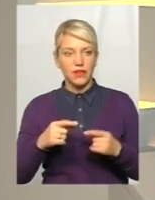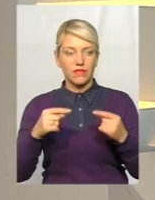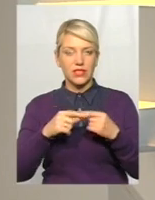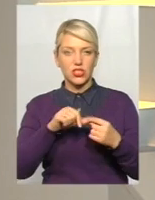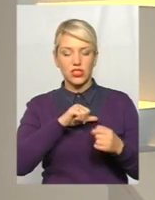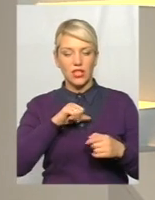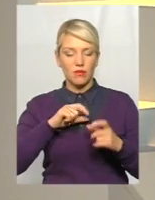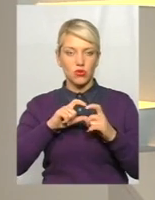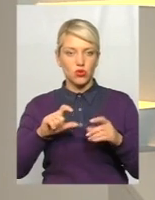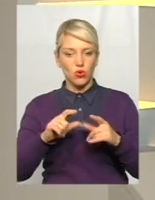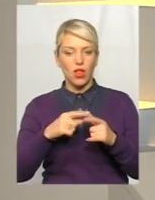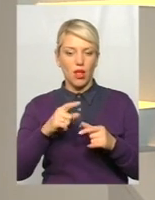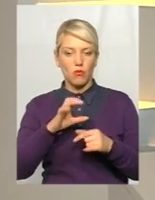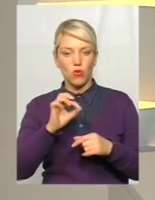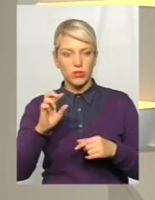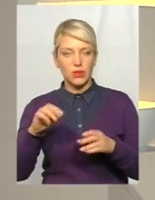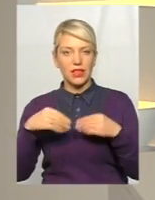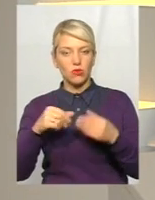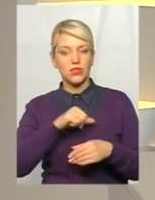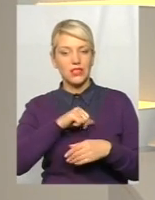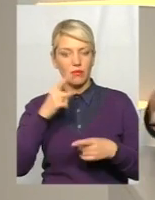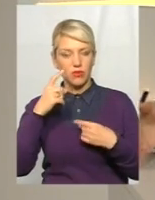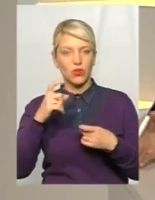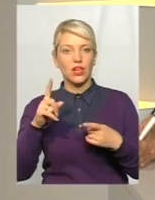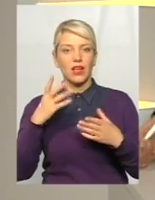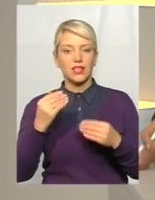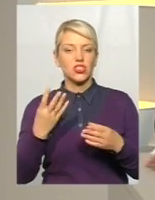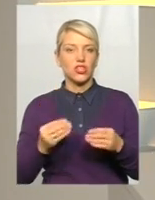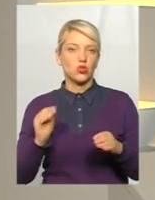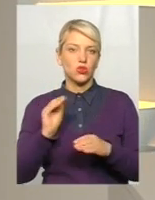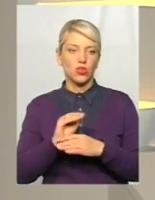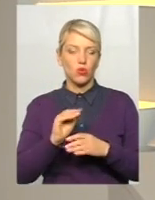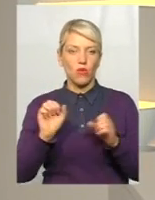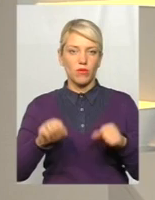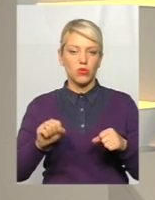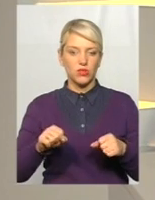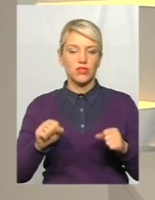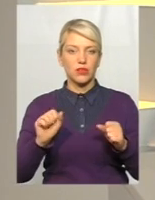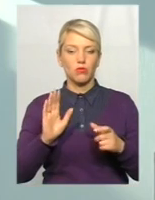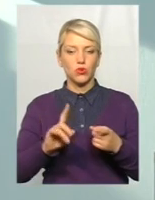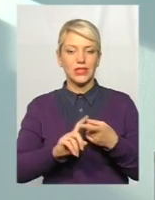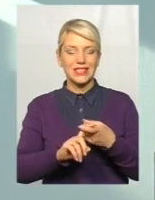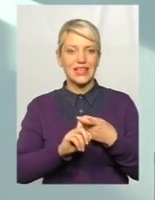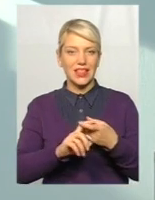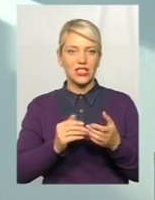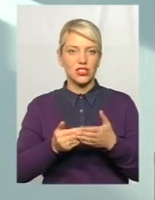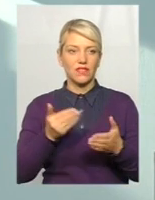чи СББ, вони дають згоду. Які ще додаткові можливості будуть, також залежать від